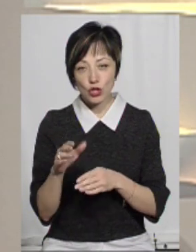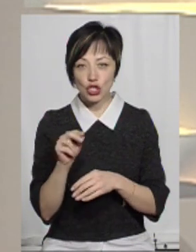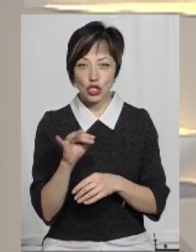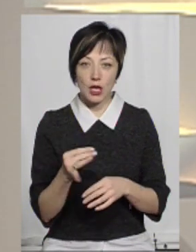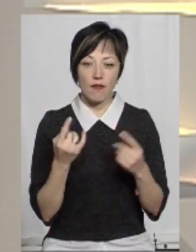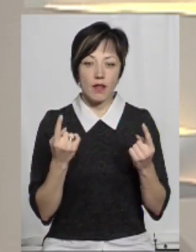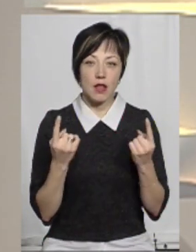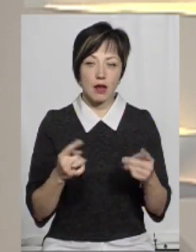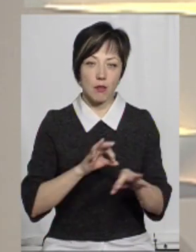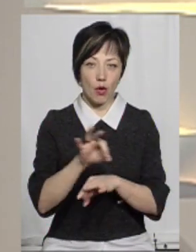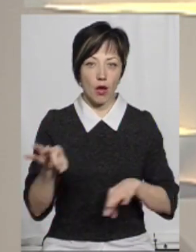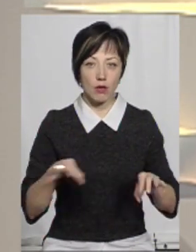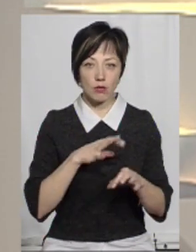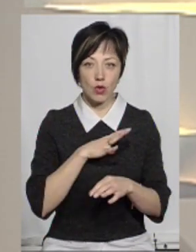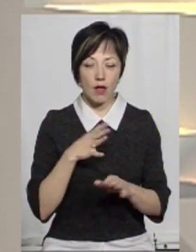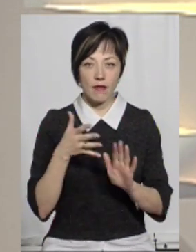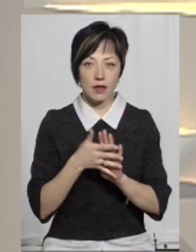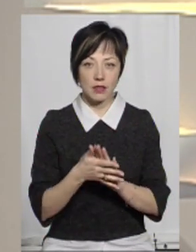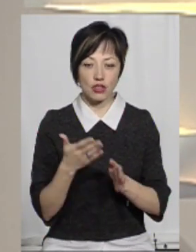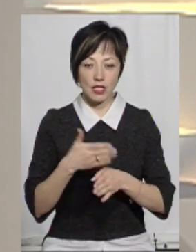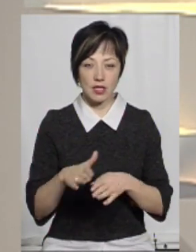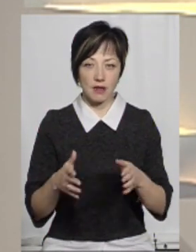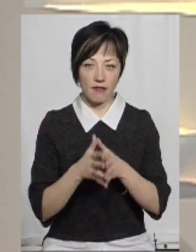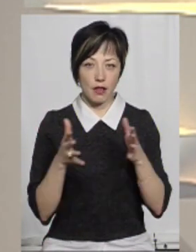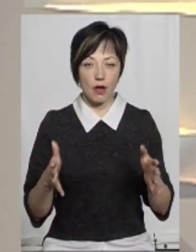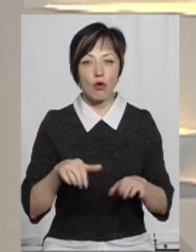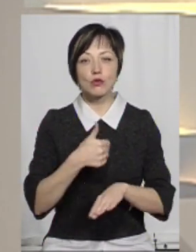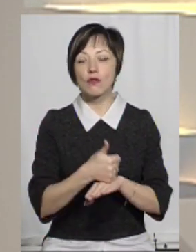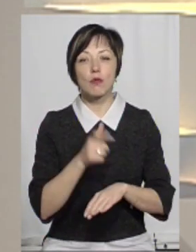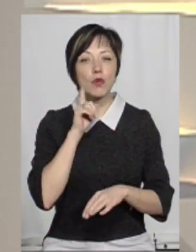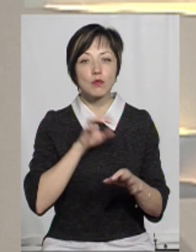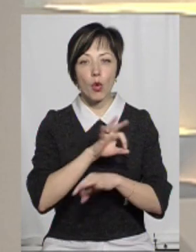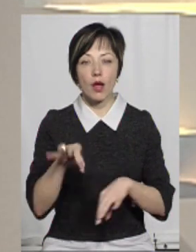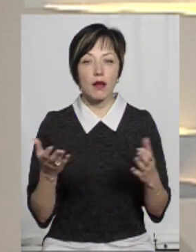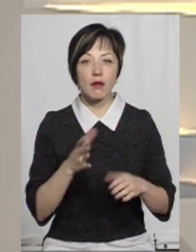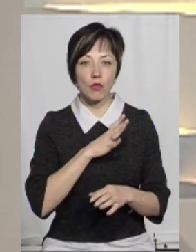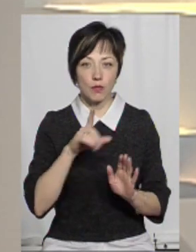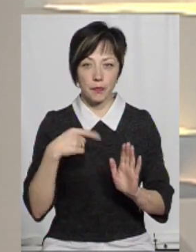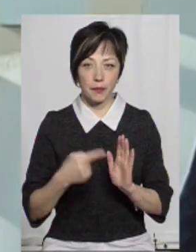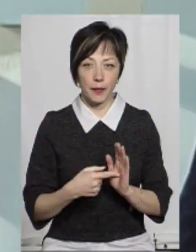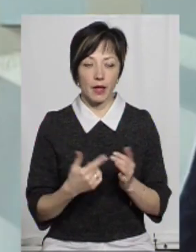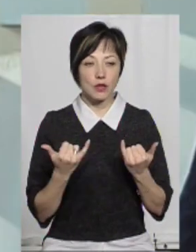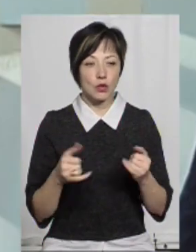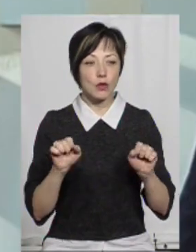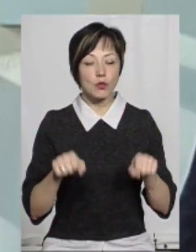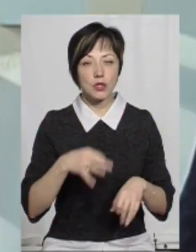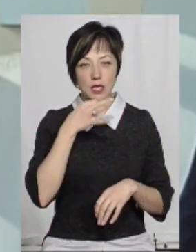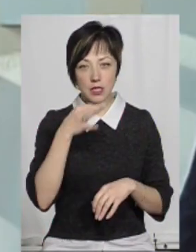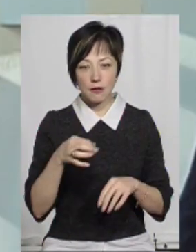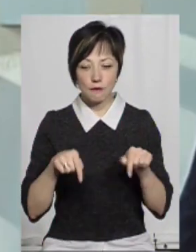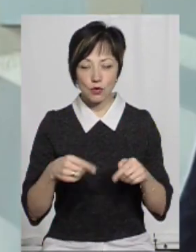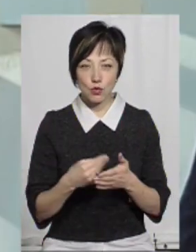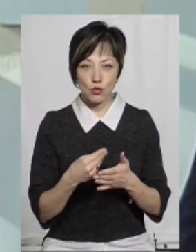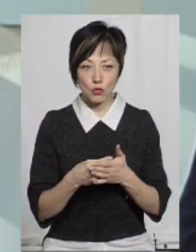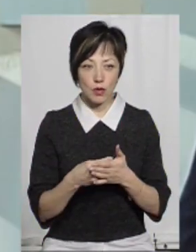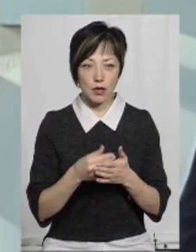на якийсь проєкт була виграчена левова частина? От основним молодіжним проєктом який був? Сьогодні ми можемо сказати, що в цю